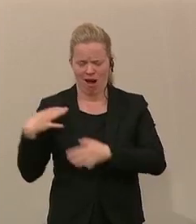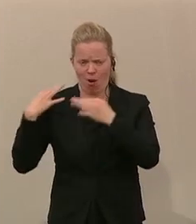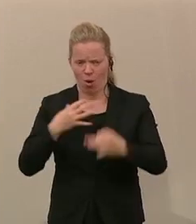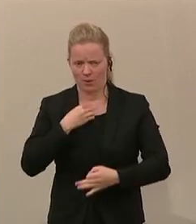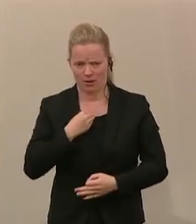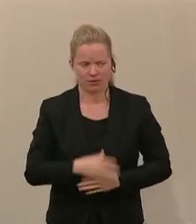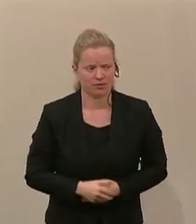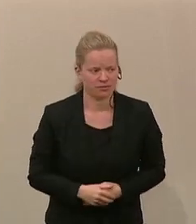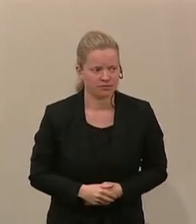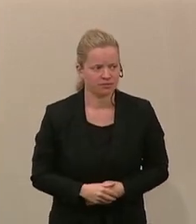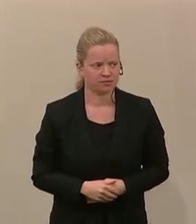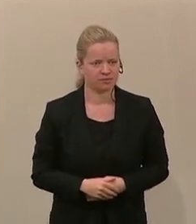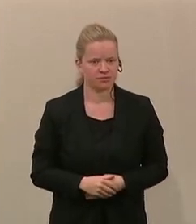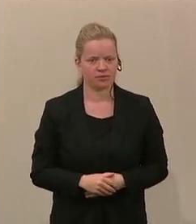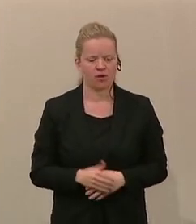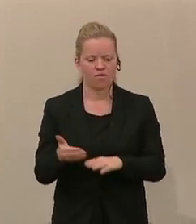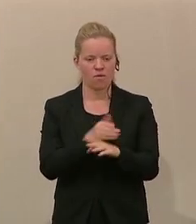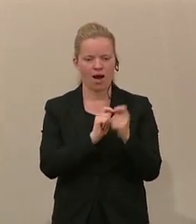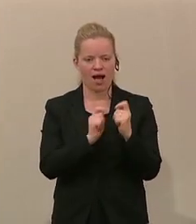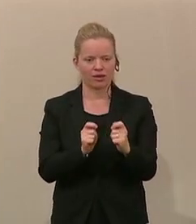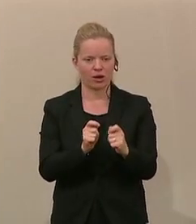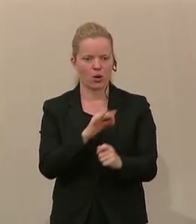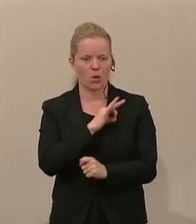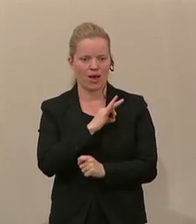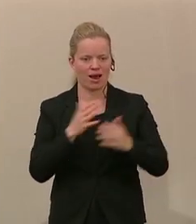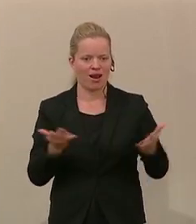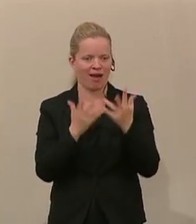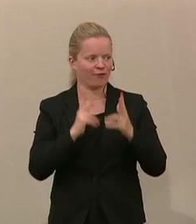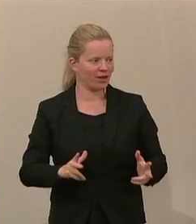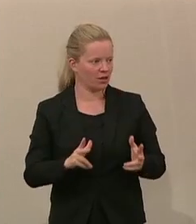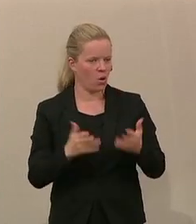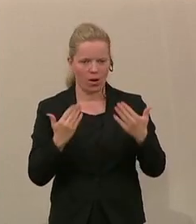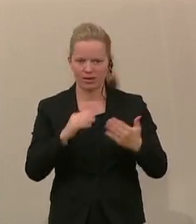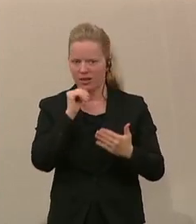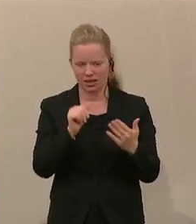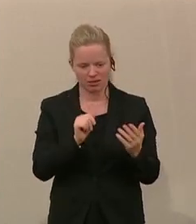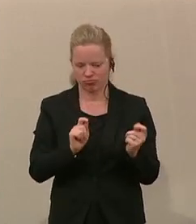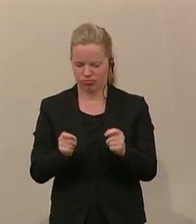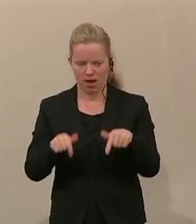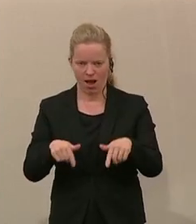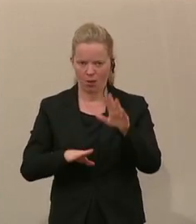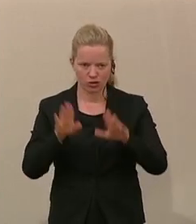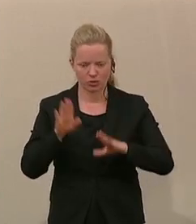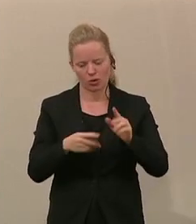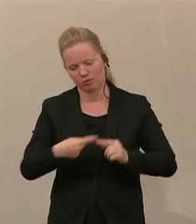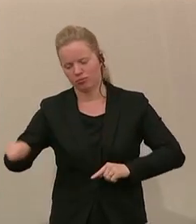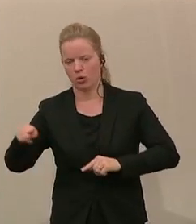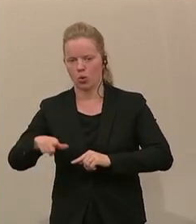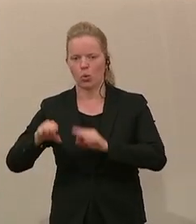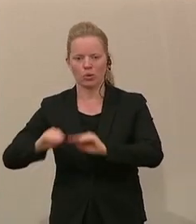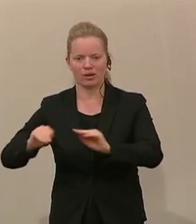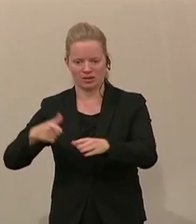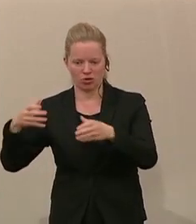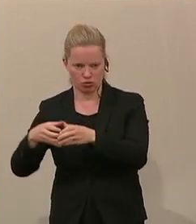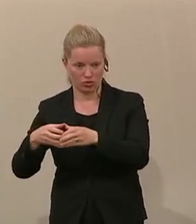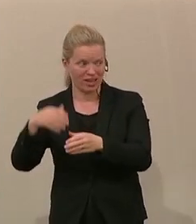Der vorliegende Antrag vom Kollegen Leichtfried, den wir hier ja nicht zur Abstimmung bringen, sondern zuweisen dem Unterrichtsausschuss, ist in der Sache ein